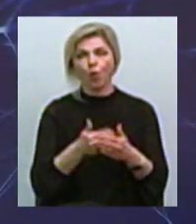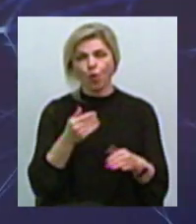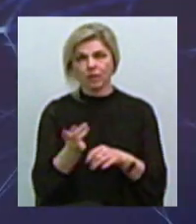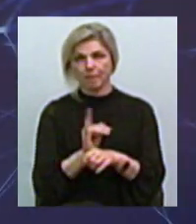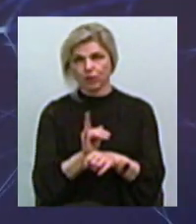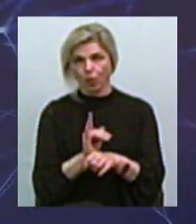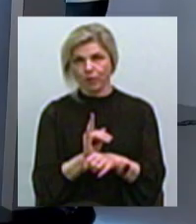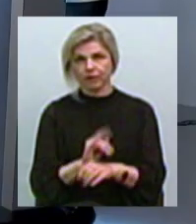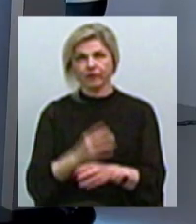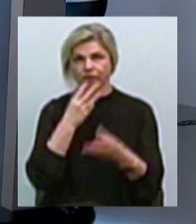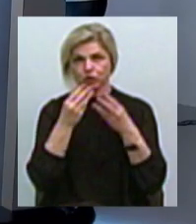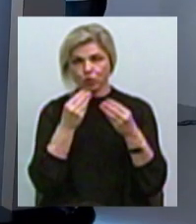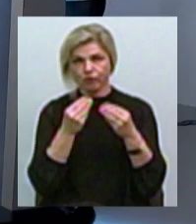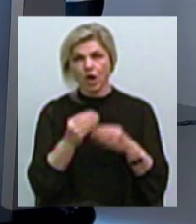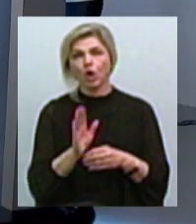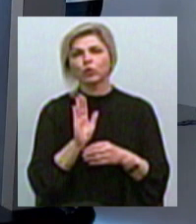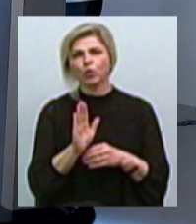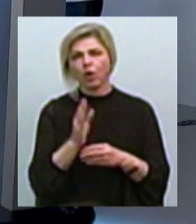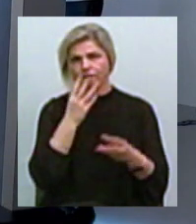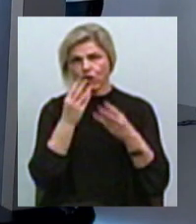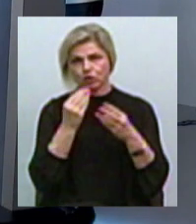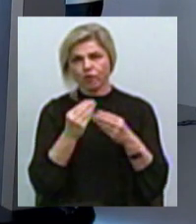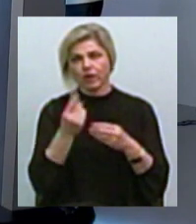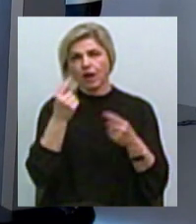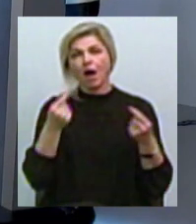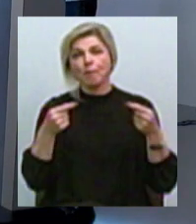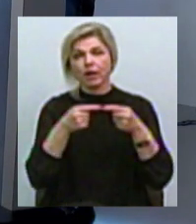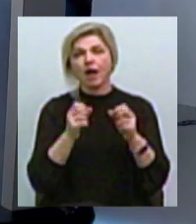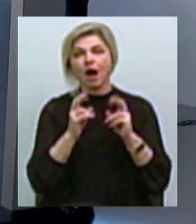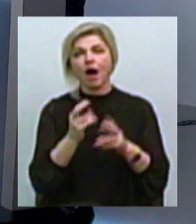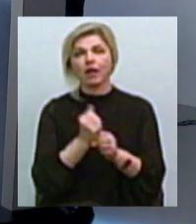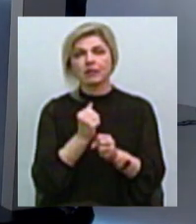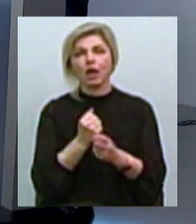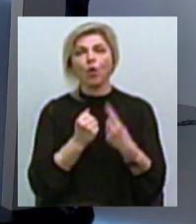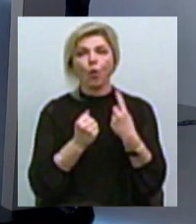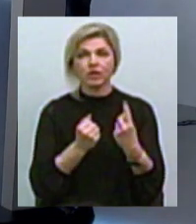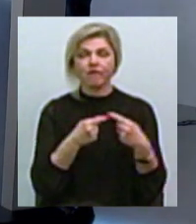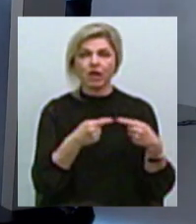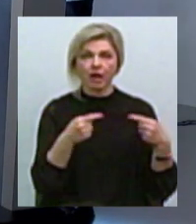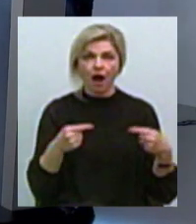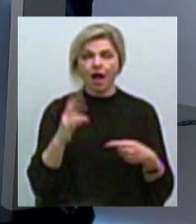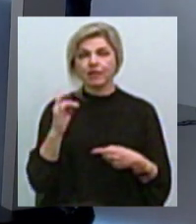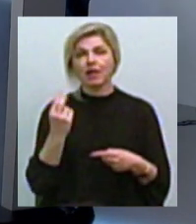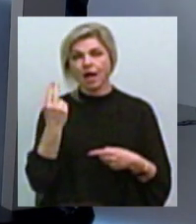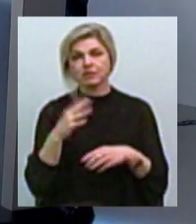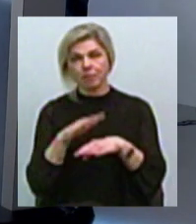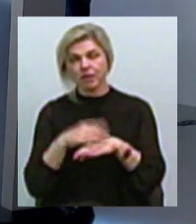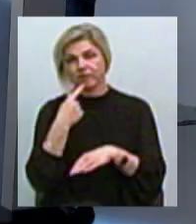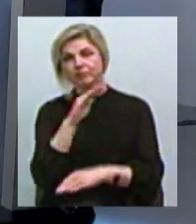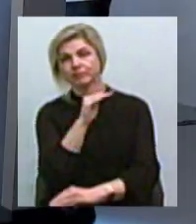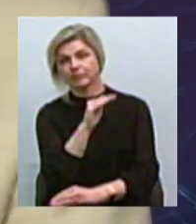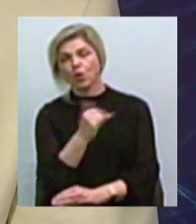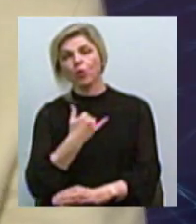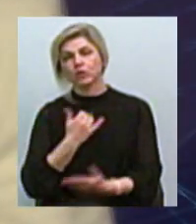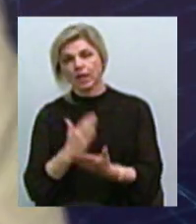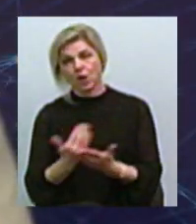йно фальшивомонетники з'ясували, як підробляти один варіант А отже, їм Нацбанк каже, шановні, до побачення, у нас є новий і ви